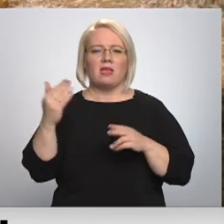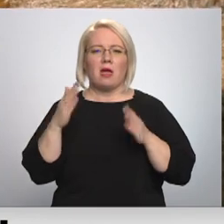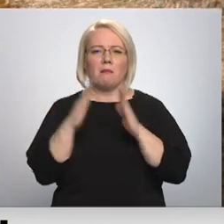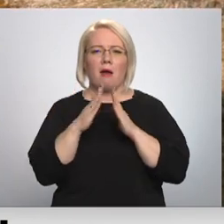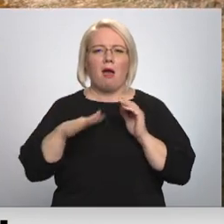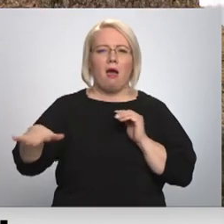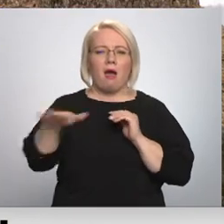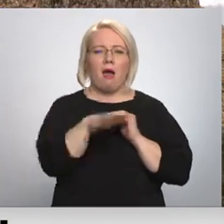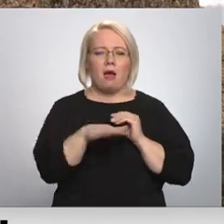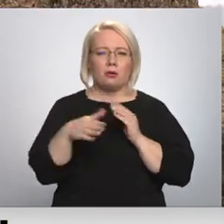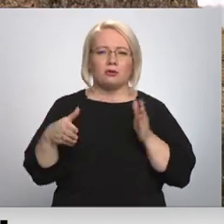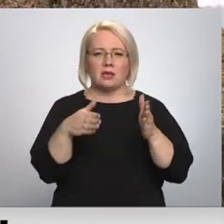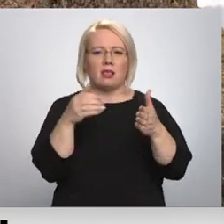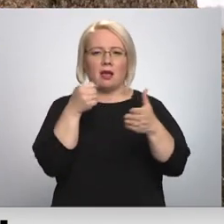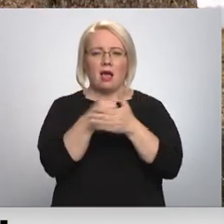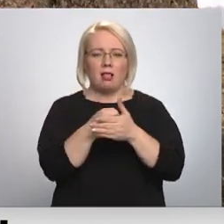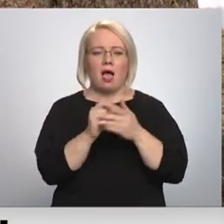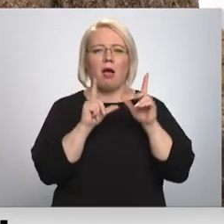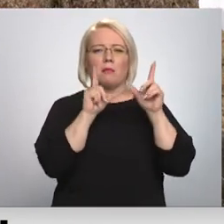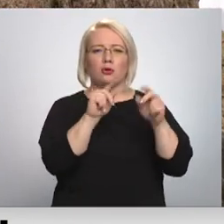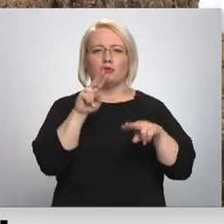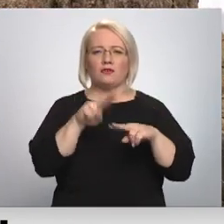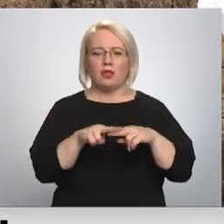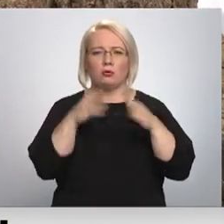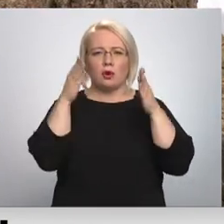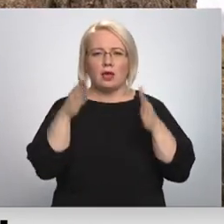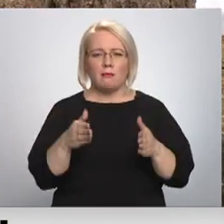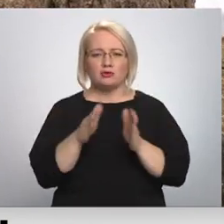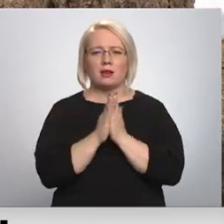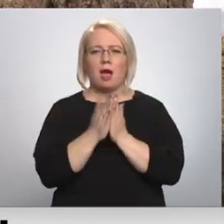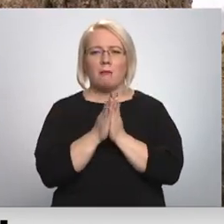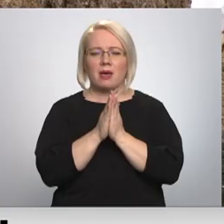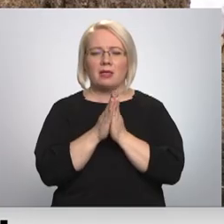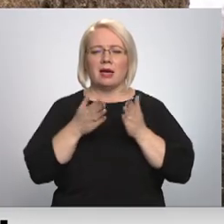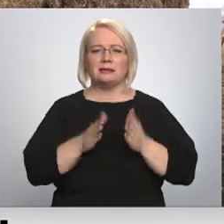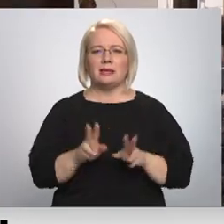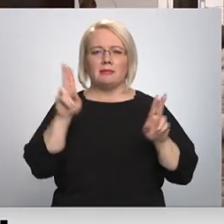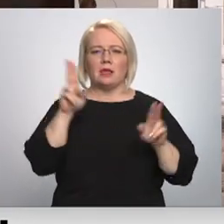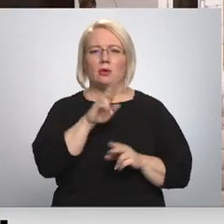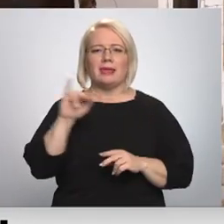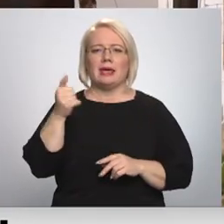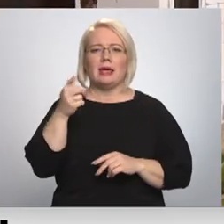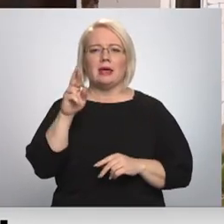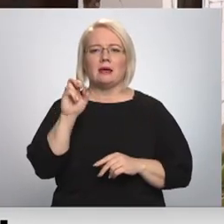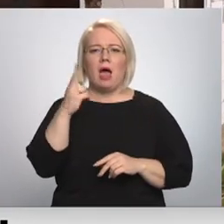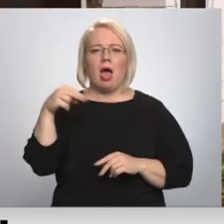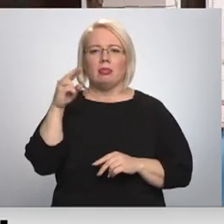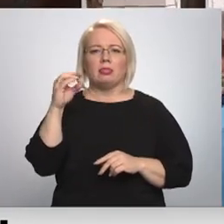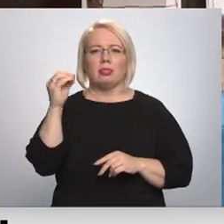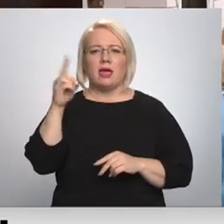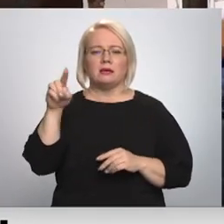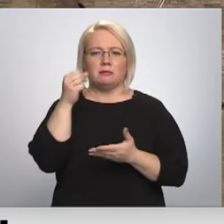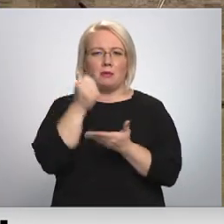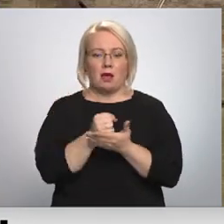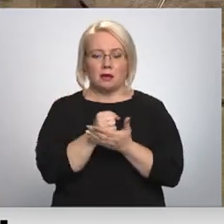Krīcmaņu ceļgalā, brauciens uz vietām, kuras iemūžināts romānā dzimtene no nīgrāndas pagasta. Viena no pieturs vietām –